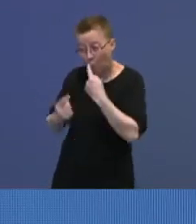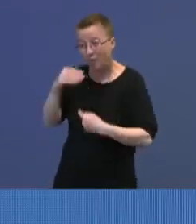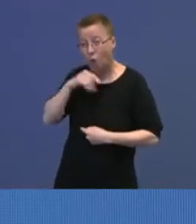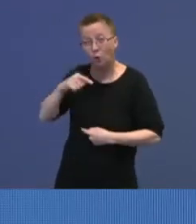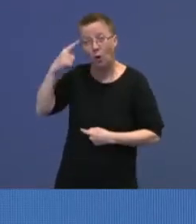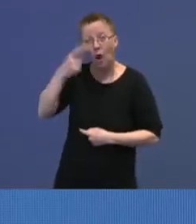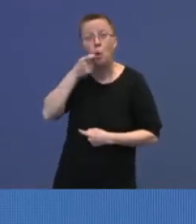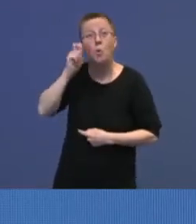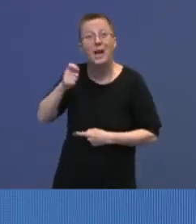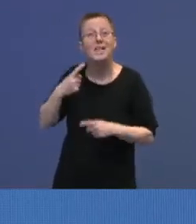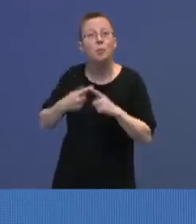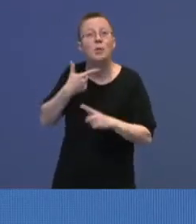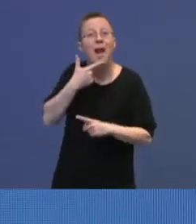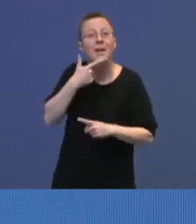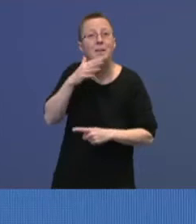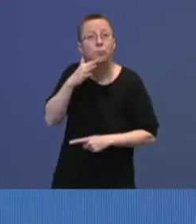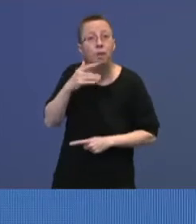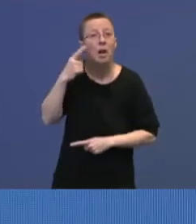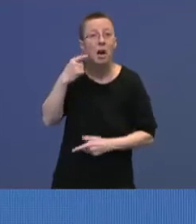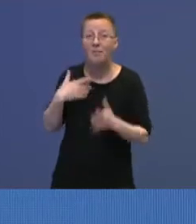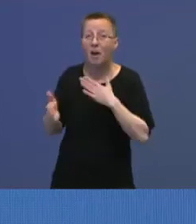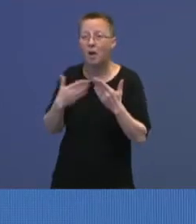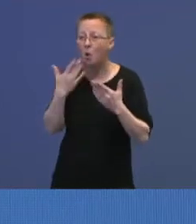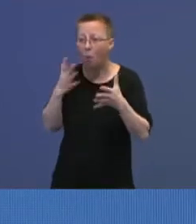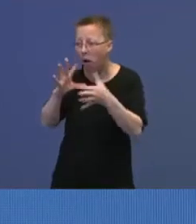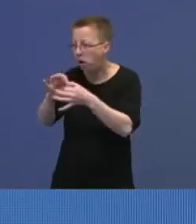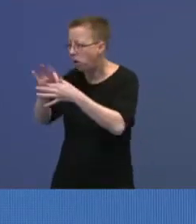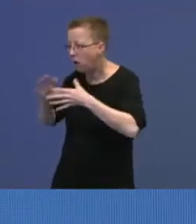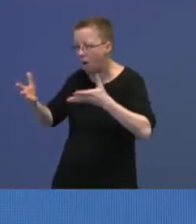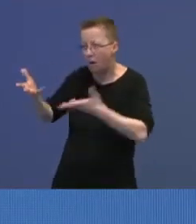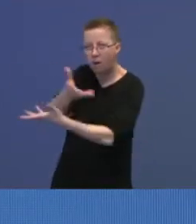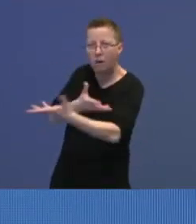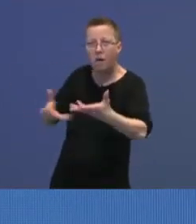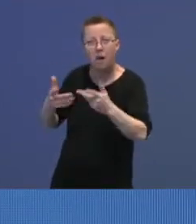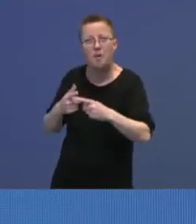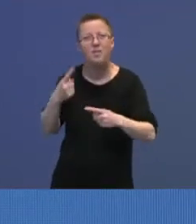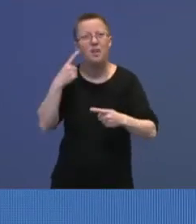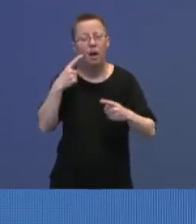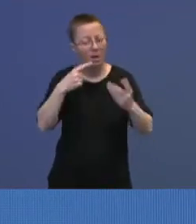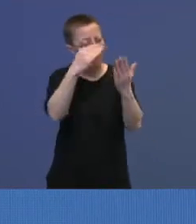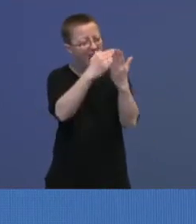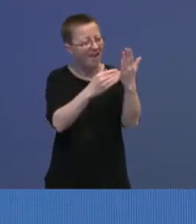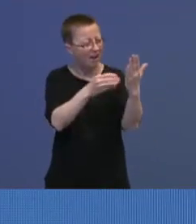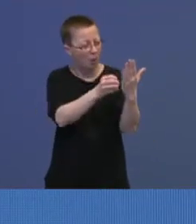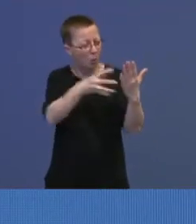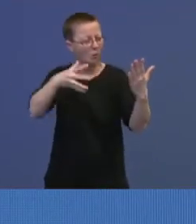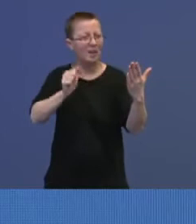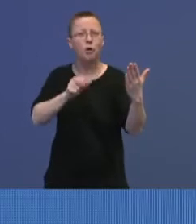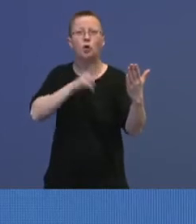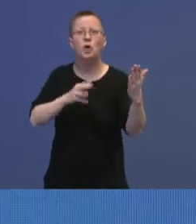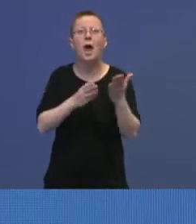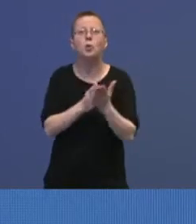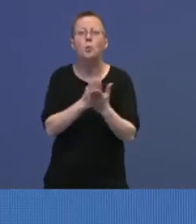ukrainsk og kan engelsk, og vi kan da lave de nødvendige koblingene for å få det til. Men da kan vi ikke la et regelverk som er utviklet for et Norge i